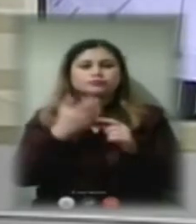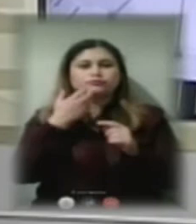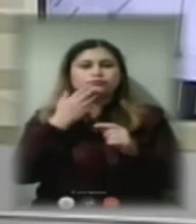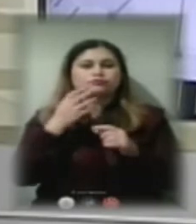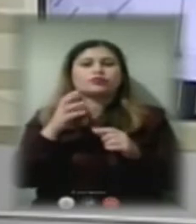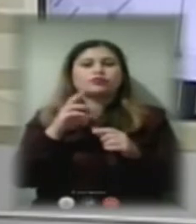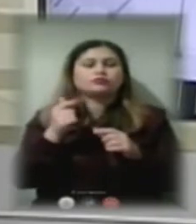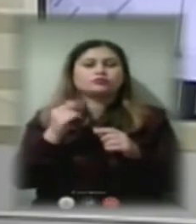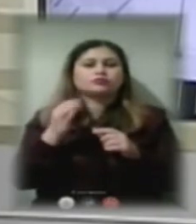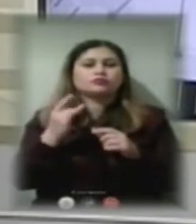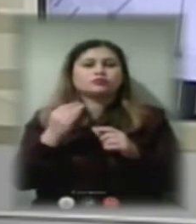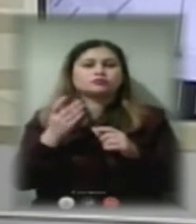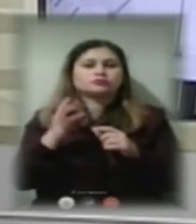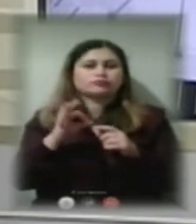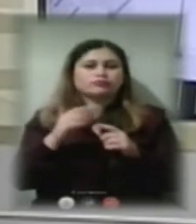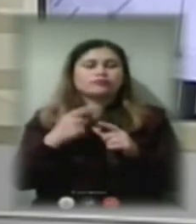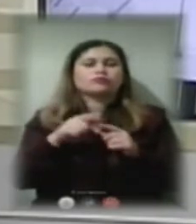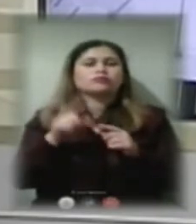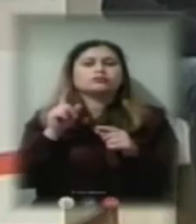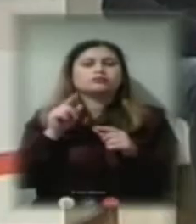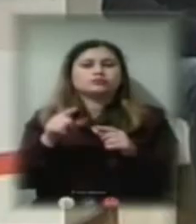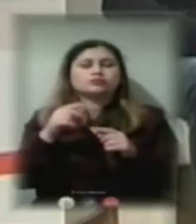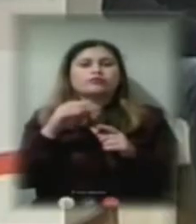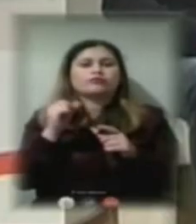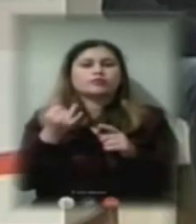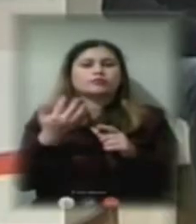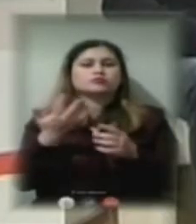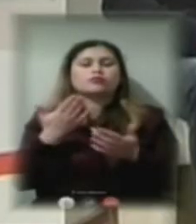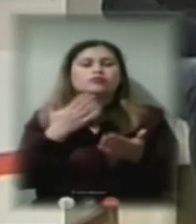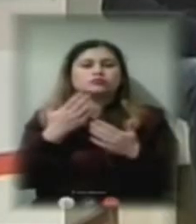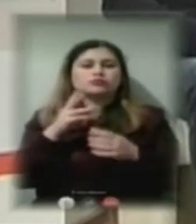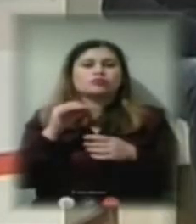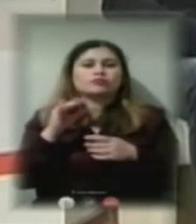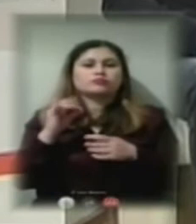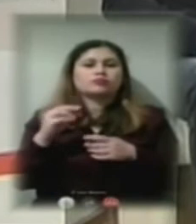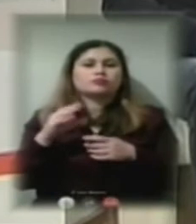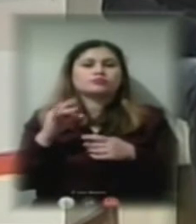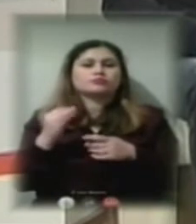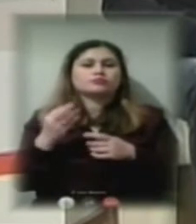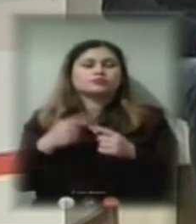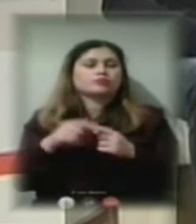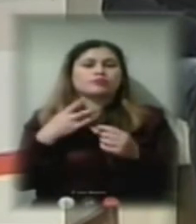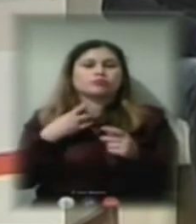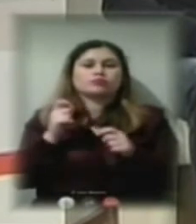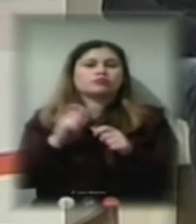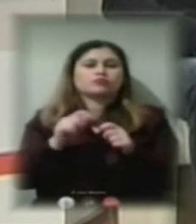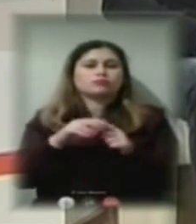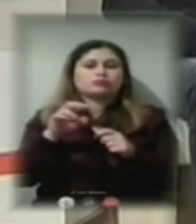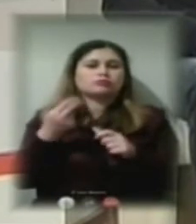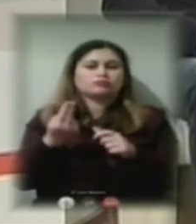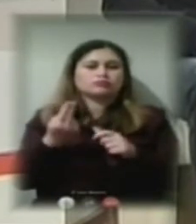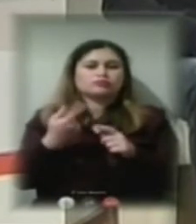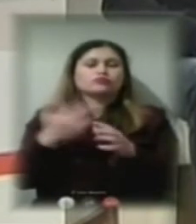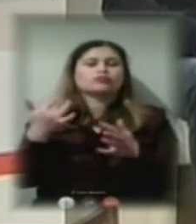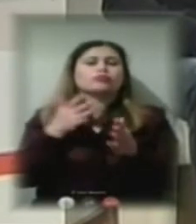Але ж це тільки та інформація, яка стосується комунального підприємства. Тому що ми не контролюємо ОТЕЦ, скільки вони витратили, куди